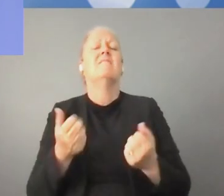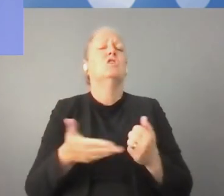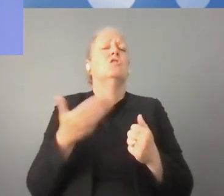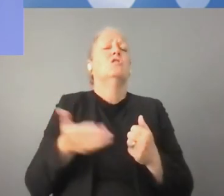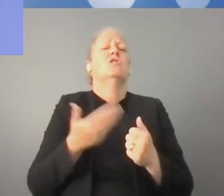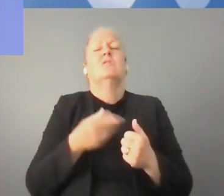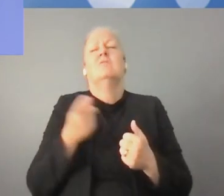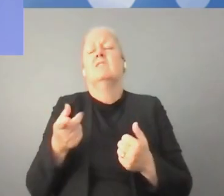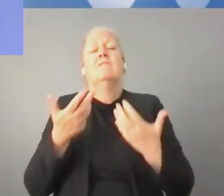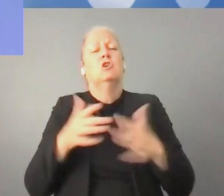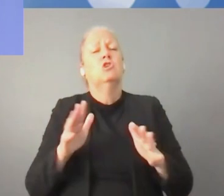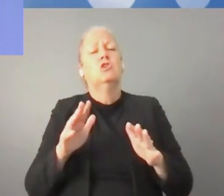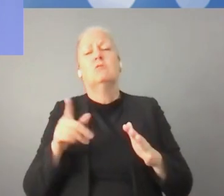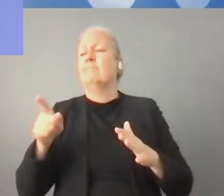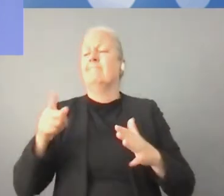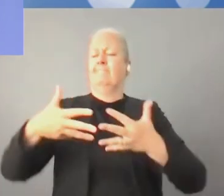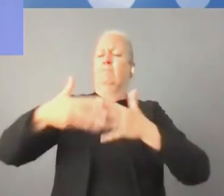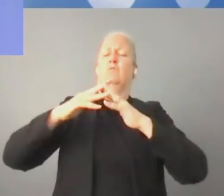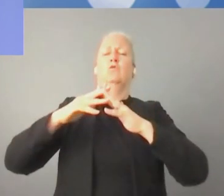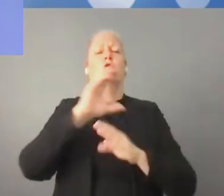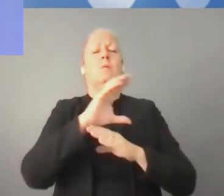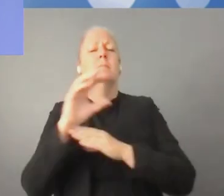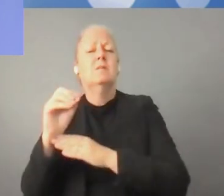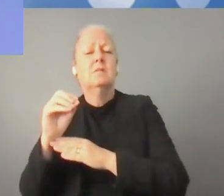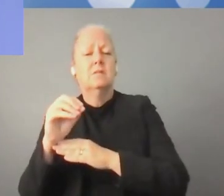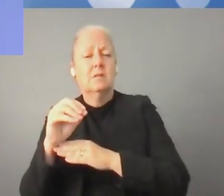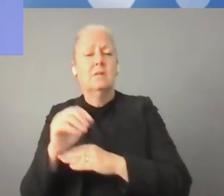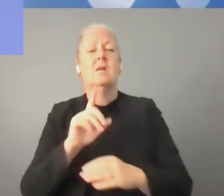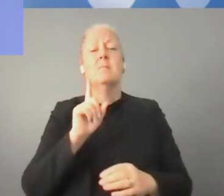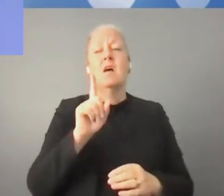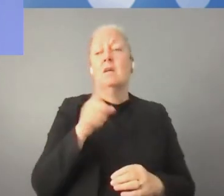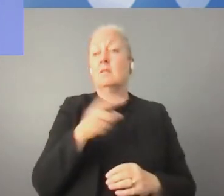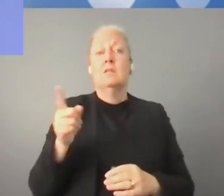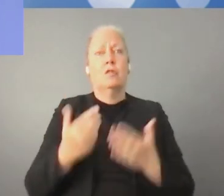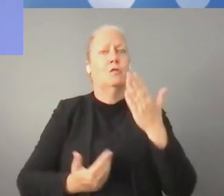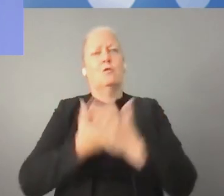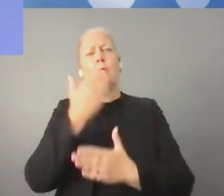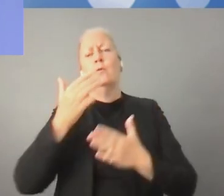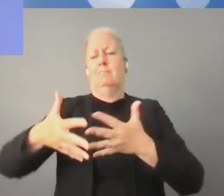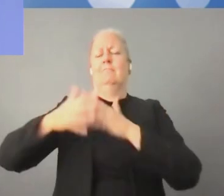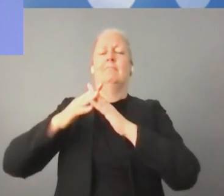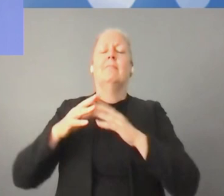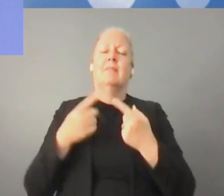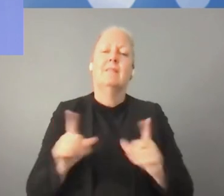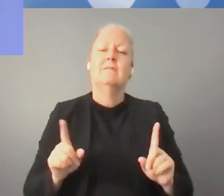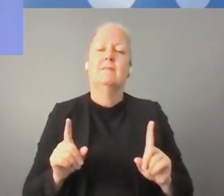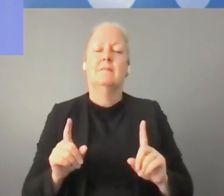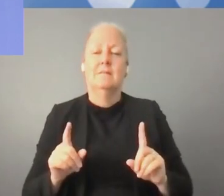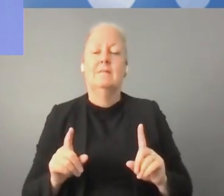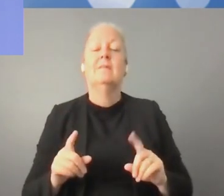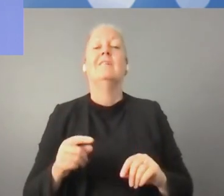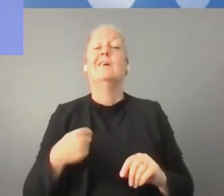أحياناً الشركات الصغيرة والمتوسطة تستطيع الوصول إلى خط